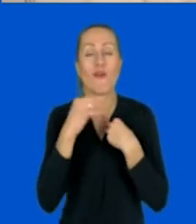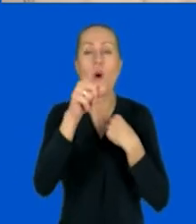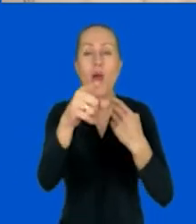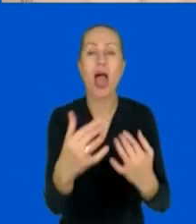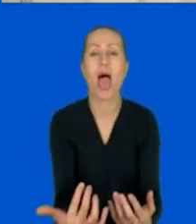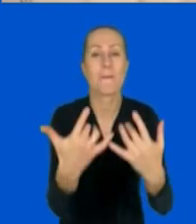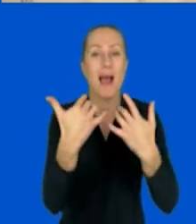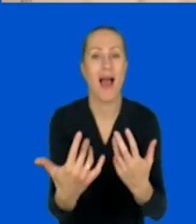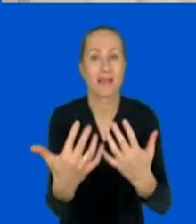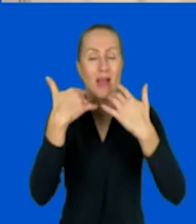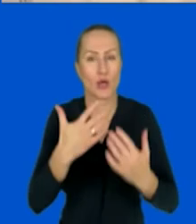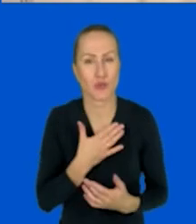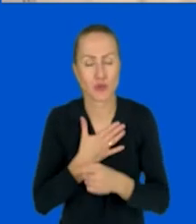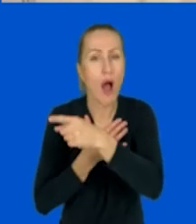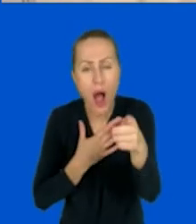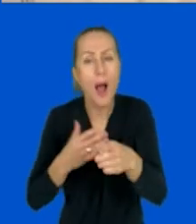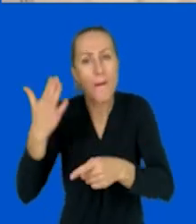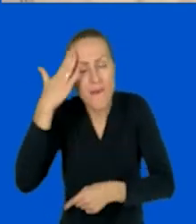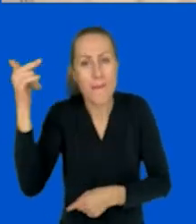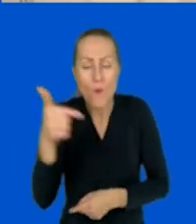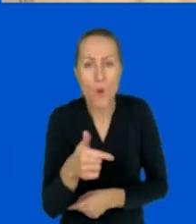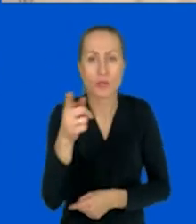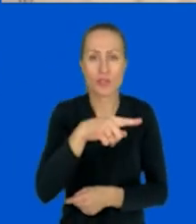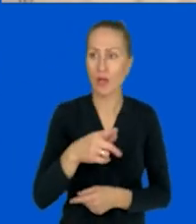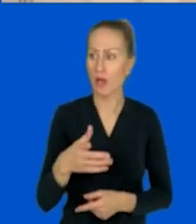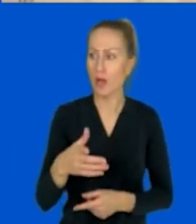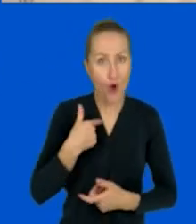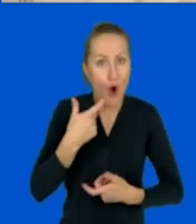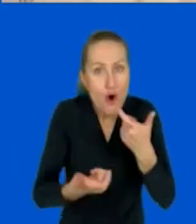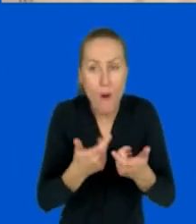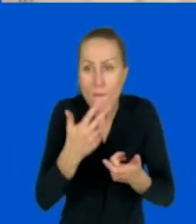sami poczuli, że rozwiązanie tego problemu jest ich osobistą sprawą.